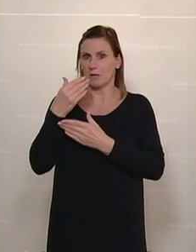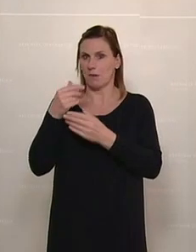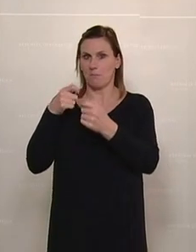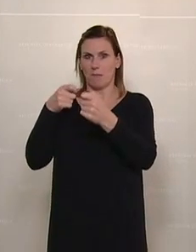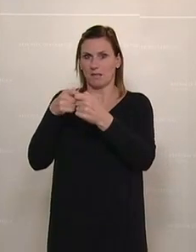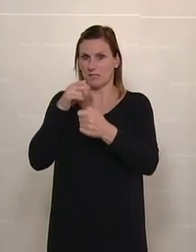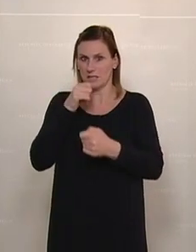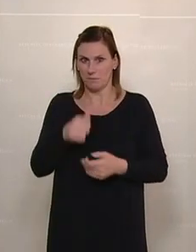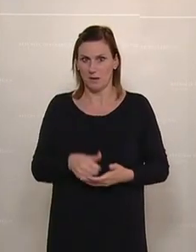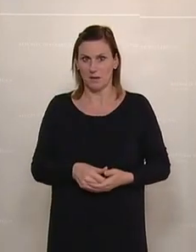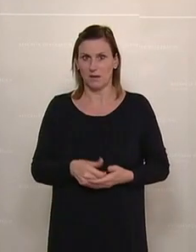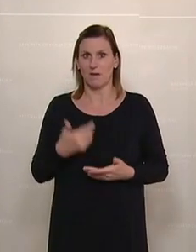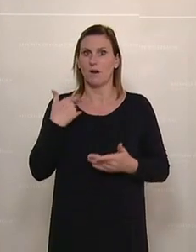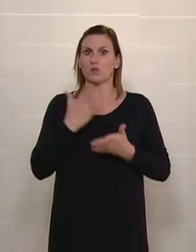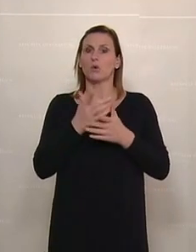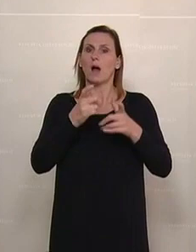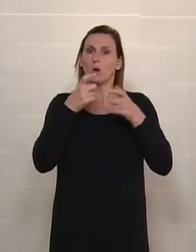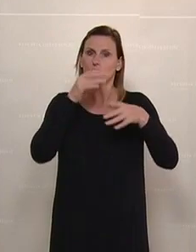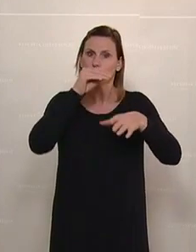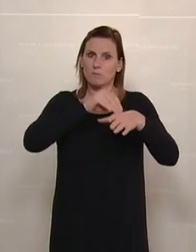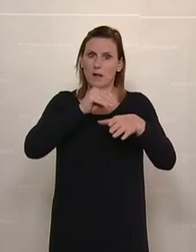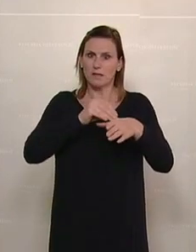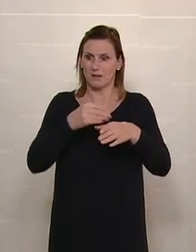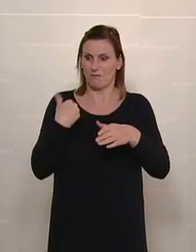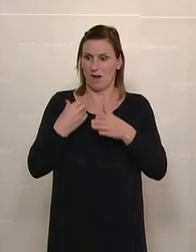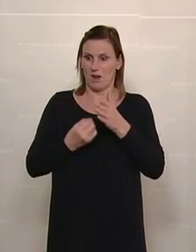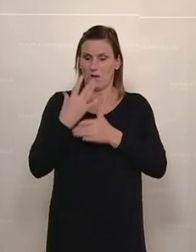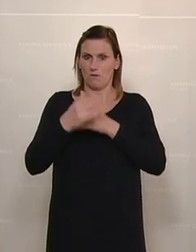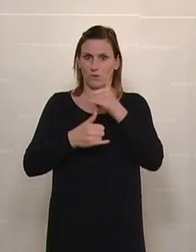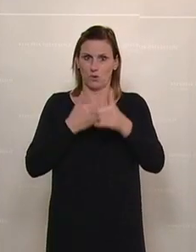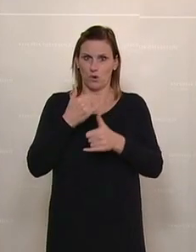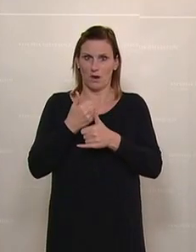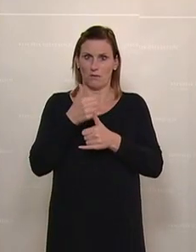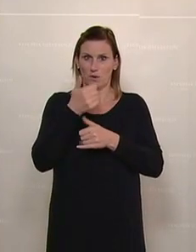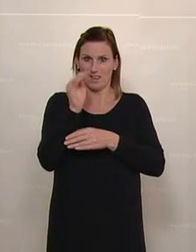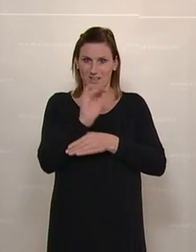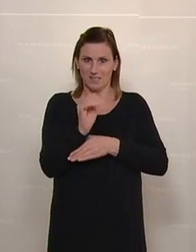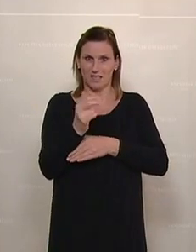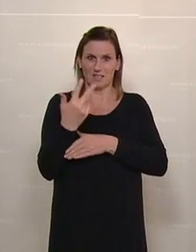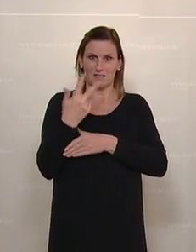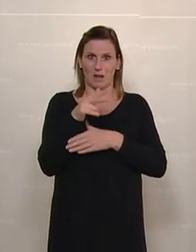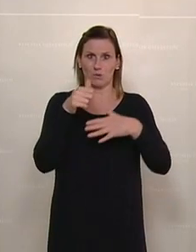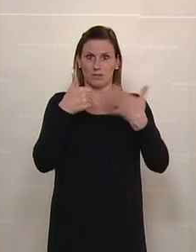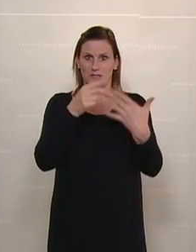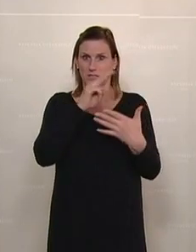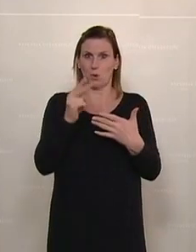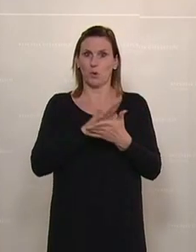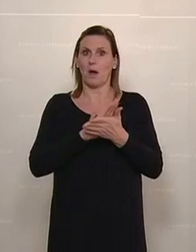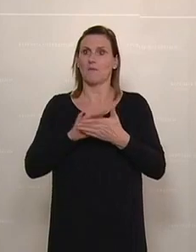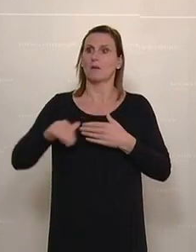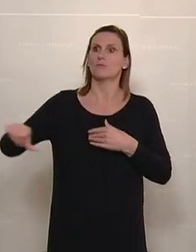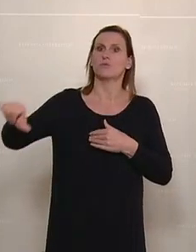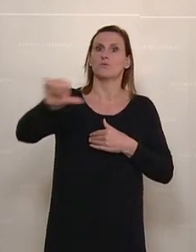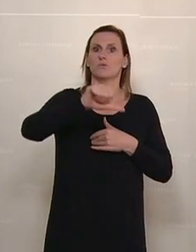Ich habe es auch im Ausschuss schon gesagt. Im Vorjahr wurde pro Kind 360 Euro quasi ausgeschüttet als